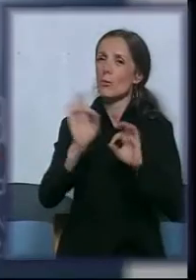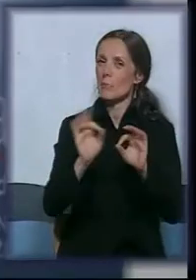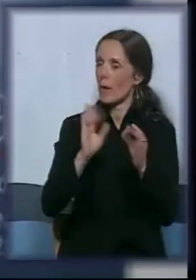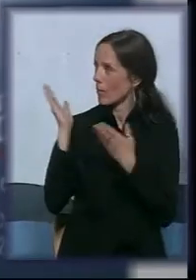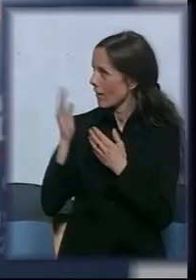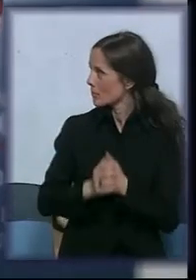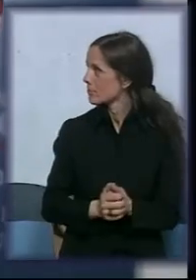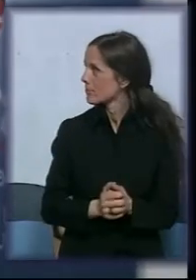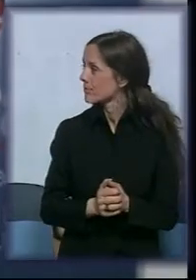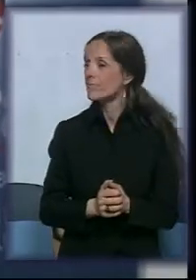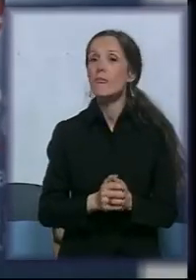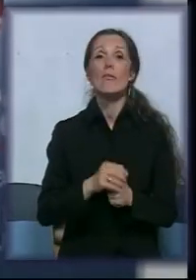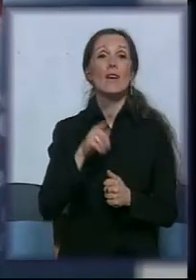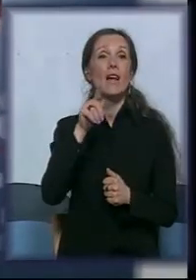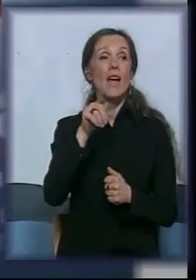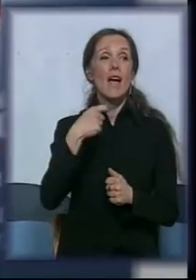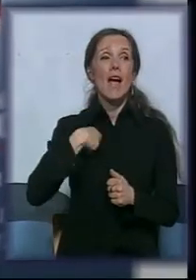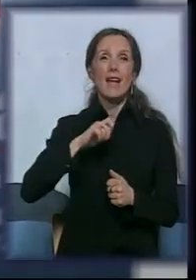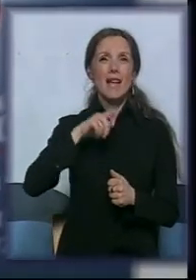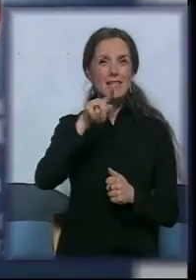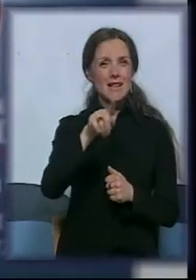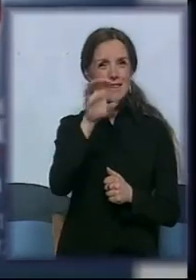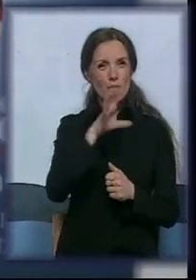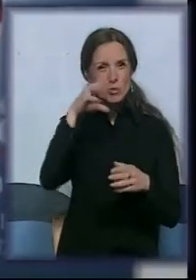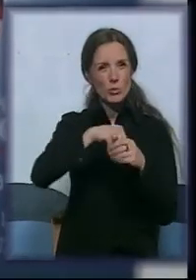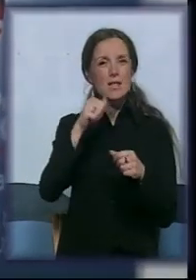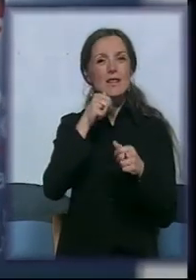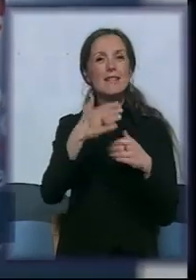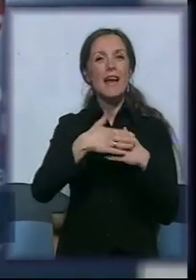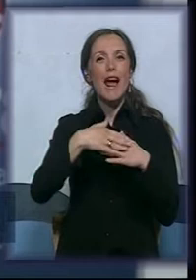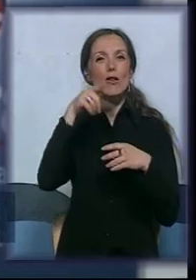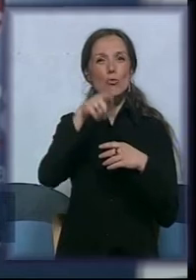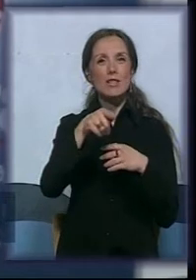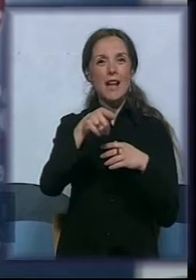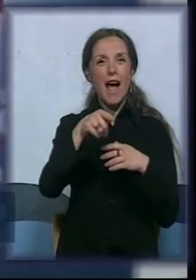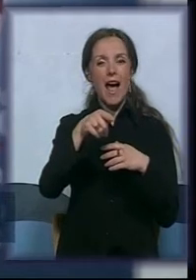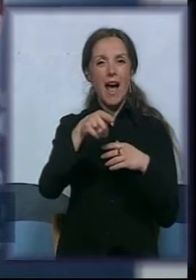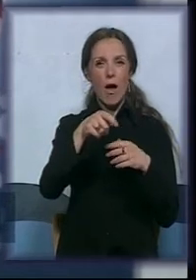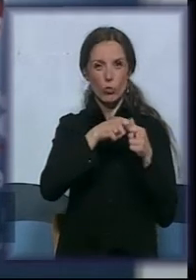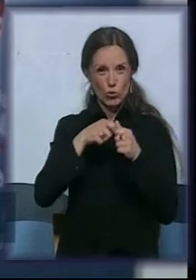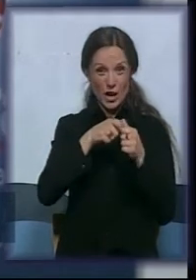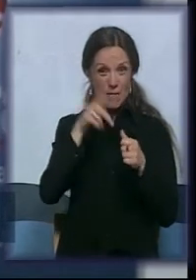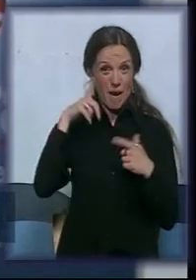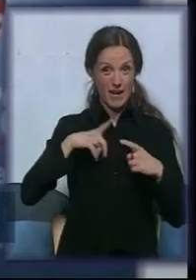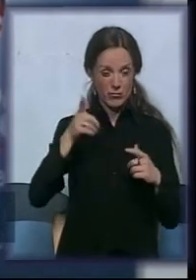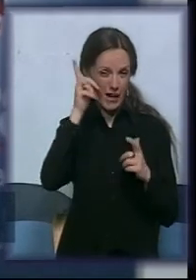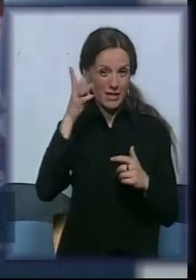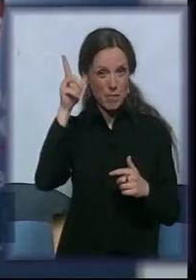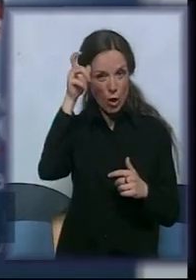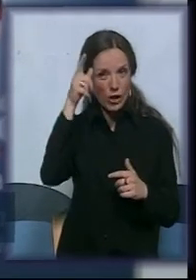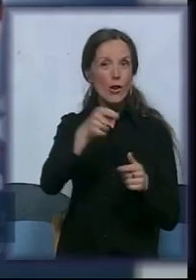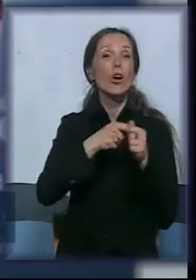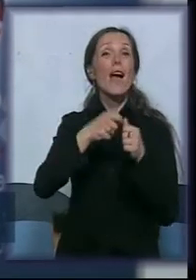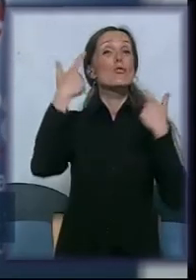Agencija za evropski integraciji i saradnjom sa odruženjama grada Beograda organizuje peti sajam organizacije civilnog društva